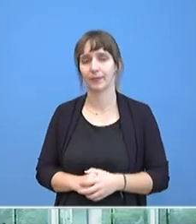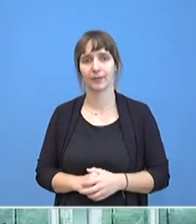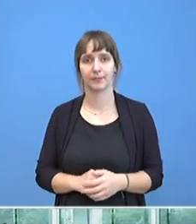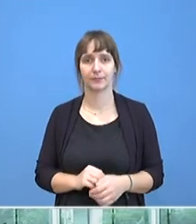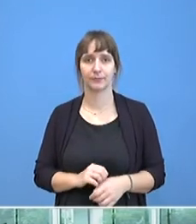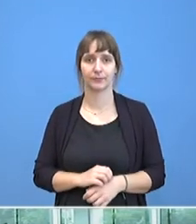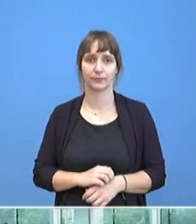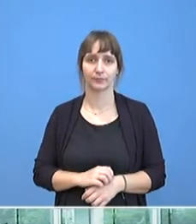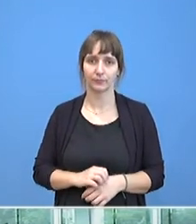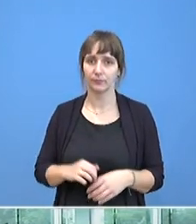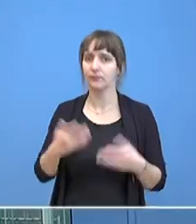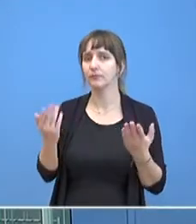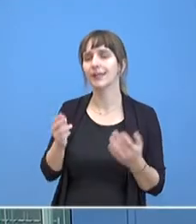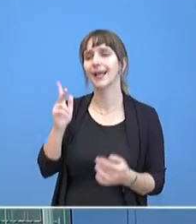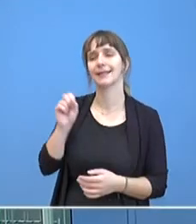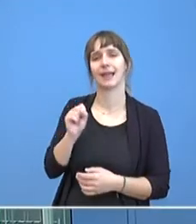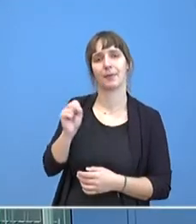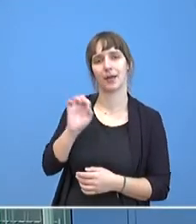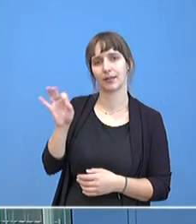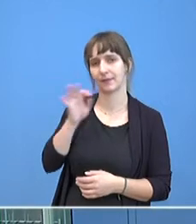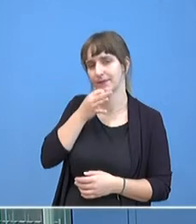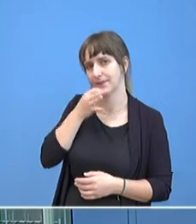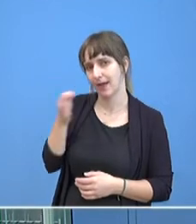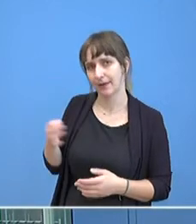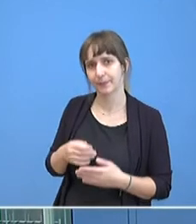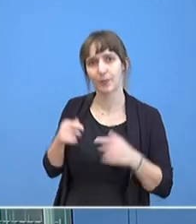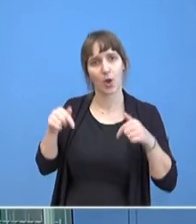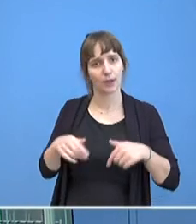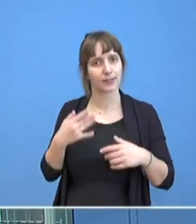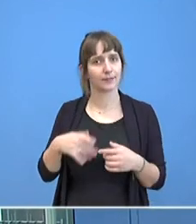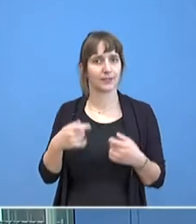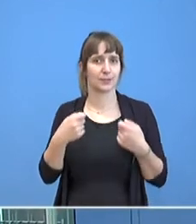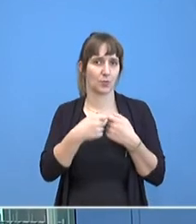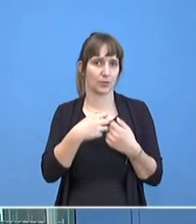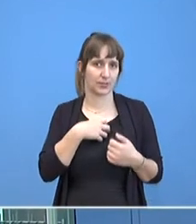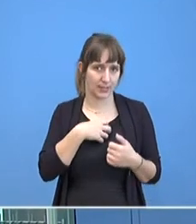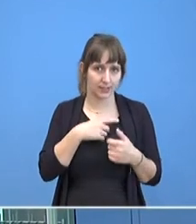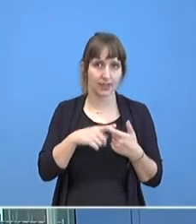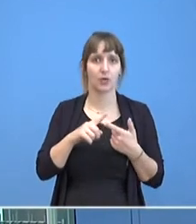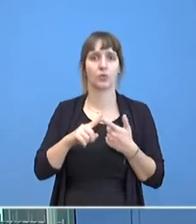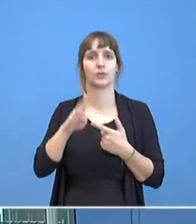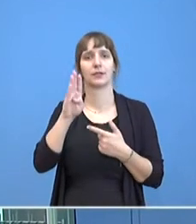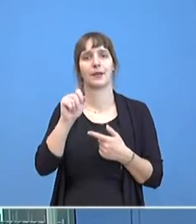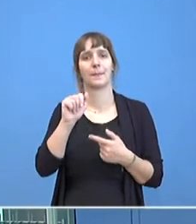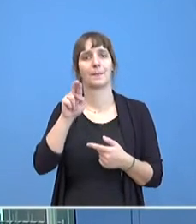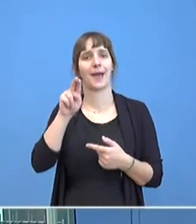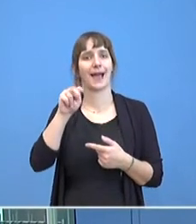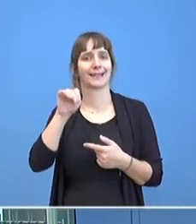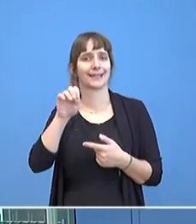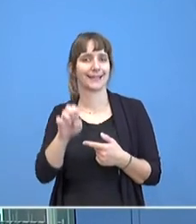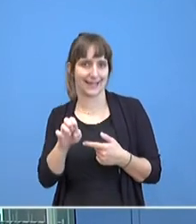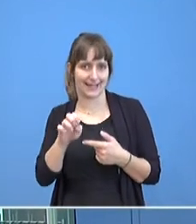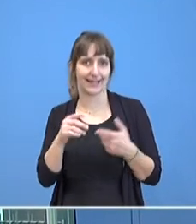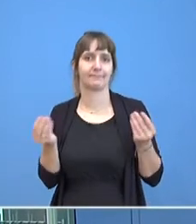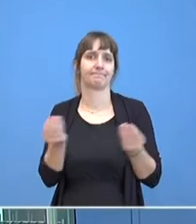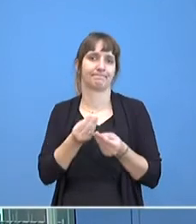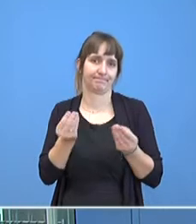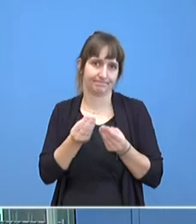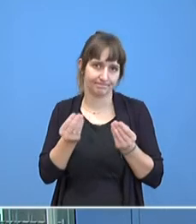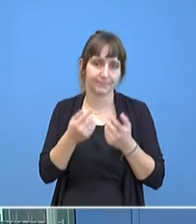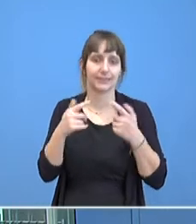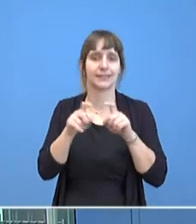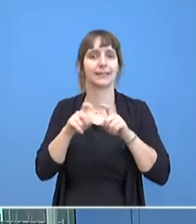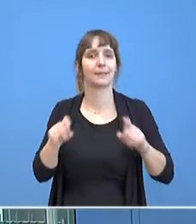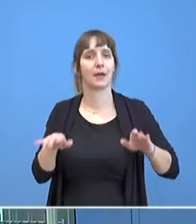Ja, eine Frage an Herrn Seibert. Es gab ja heute ein Gespräch zwischen der Bundeskanzlerin und Barnier eben zu den schwierigen Verhandlungen beim